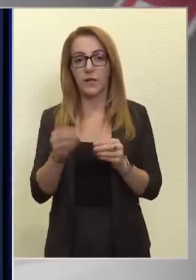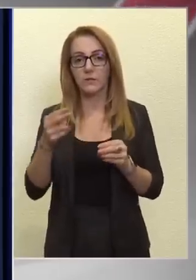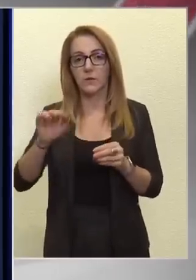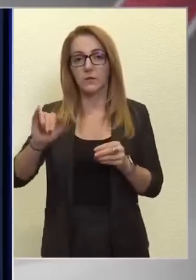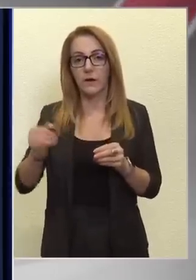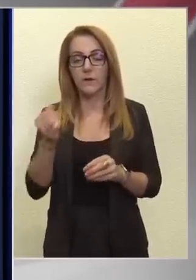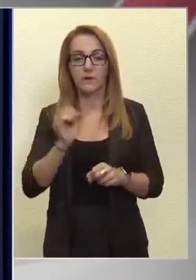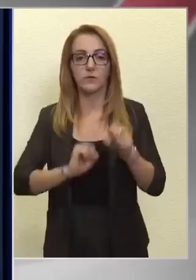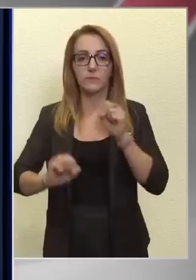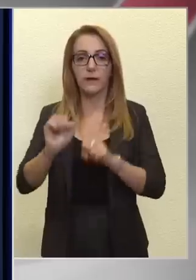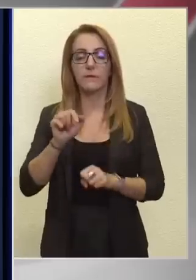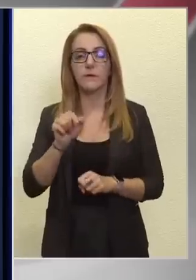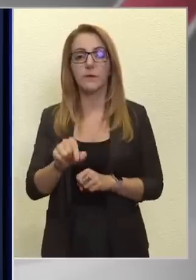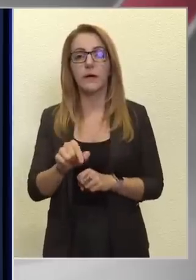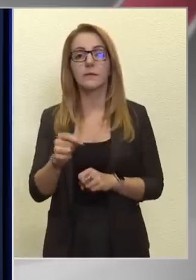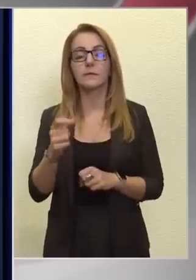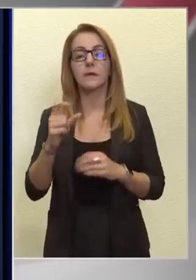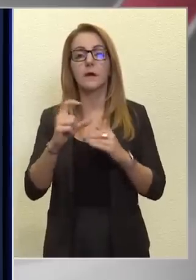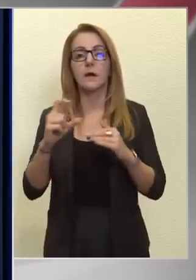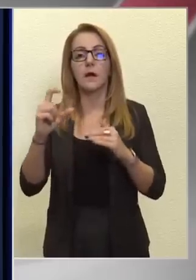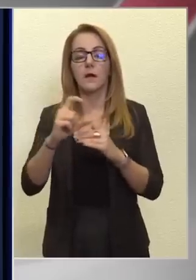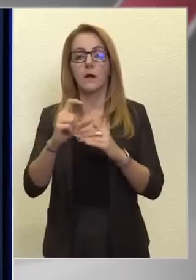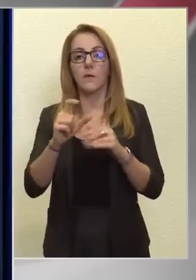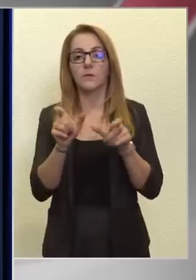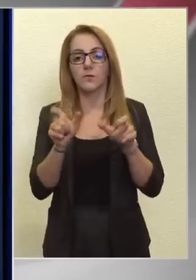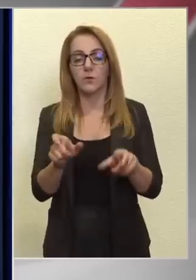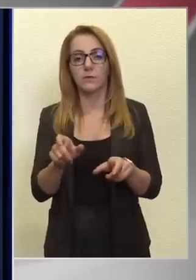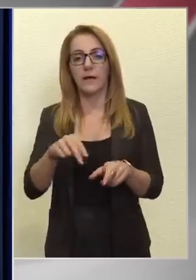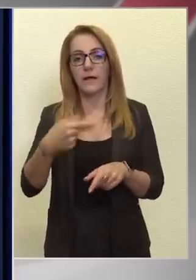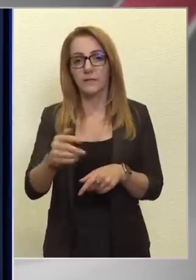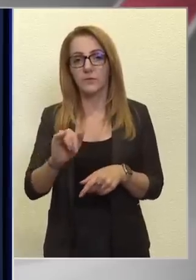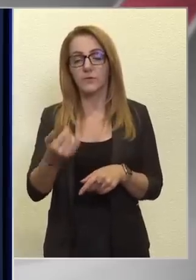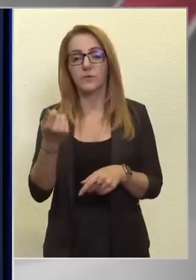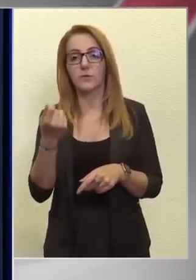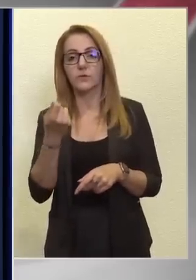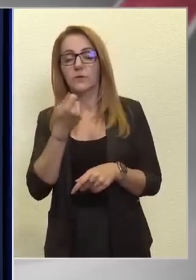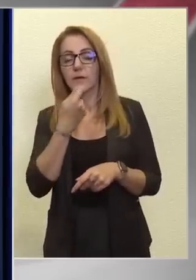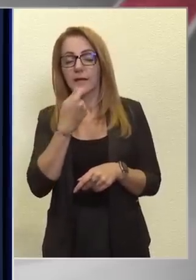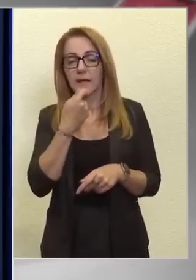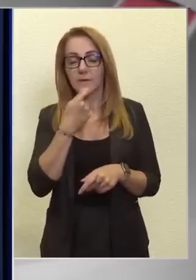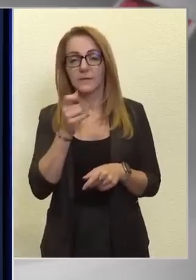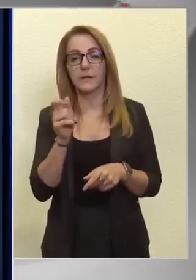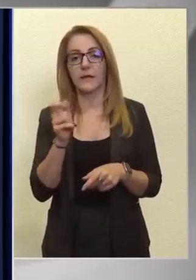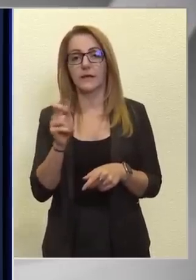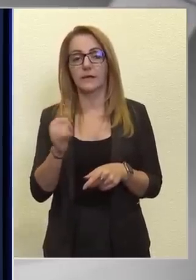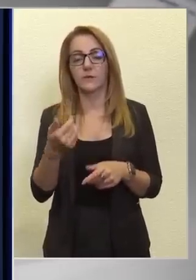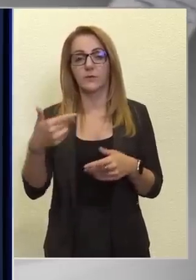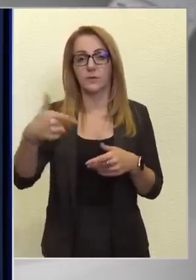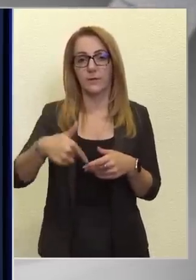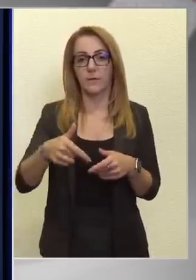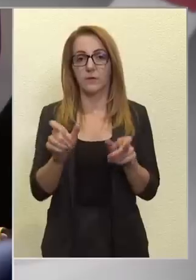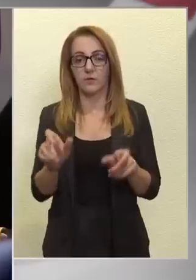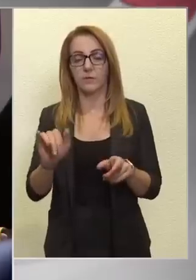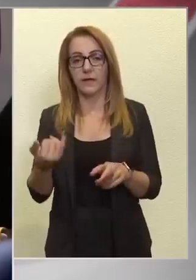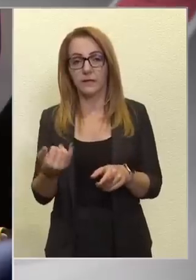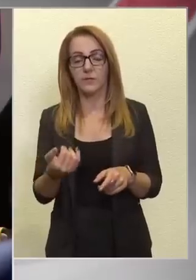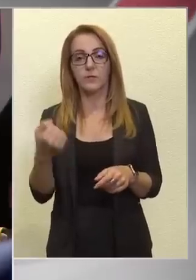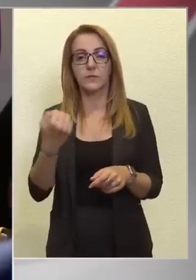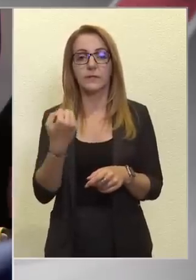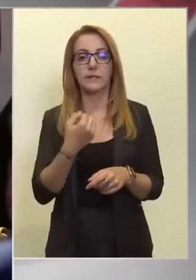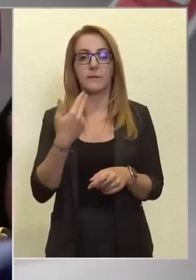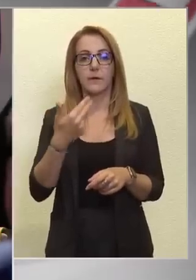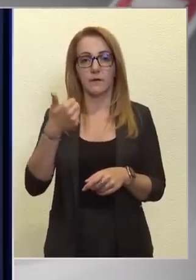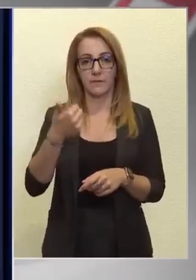továbbra is megvédjük. És ez a kamas topnál is igaz, az élelmiszer topnál is igaz, és az üzemanyag árs topnál is igaz. December 31